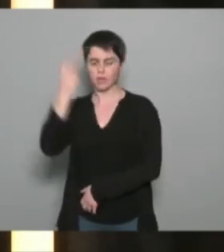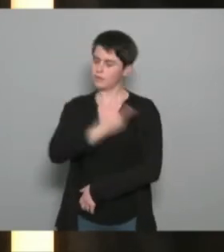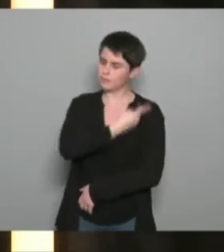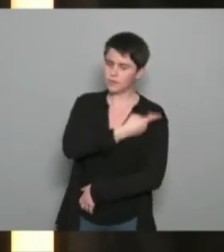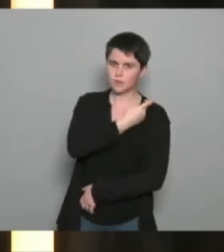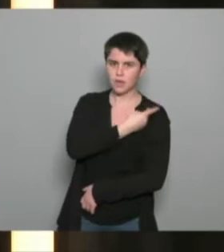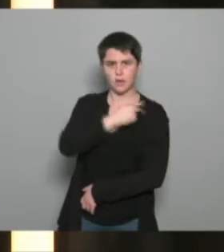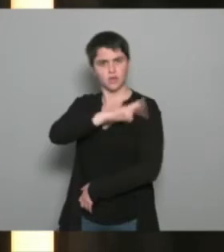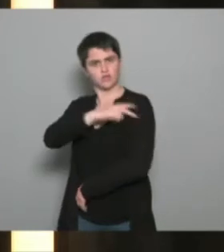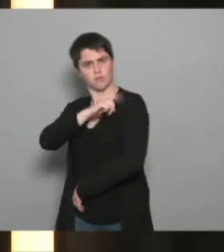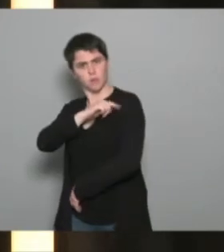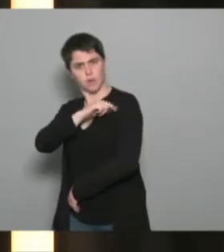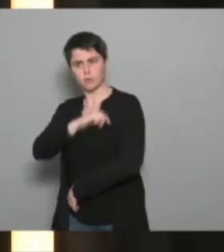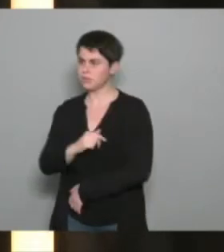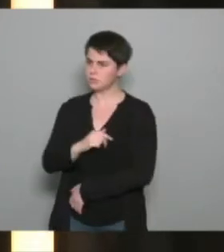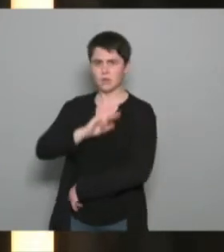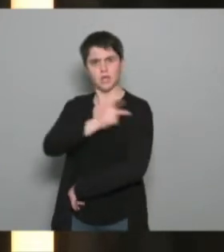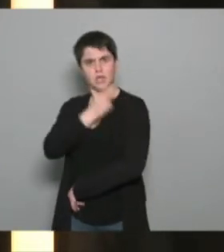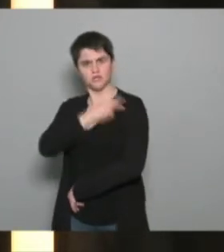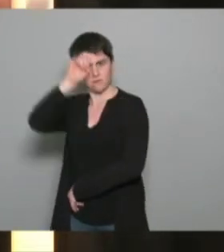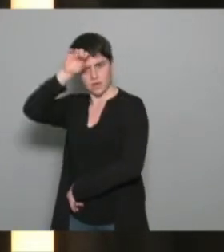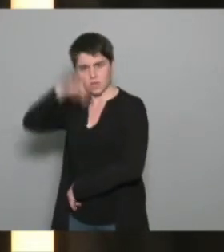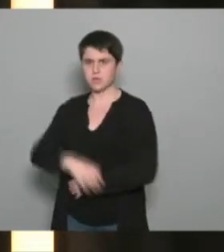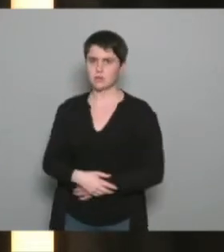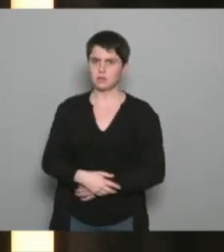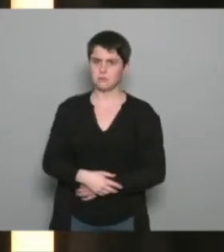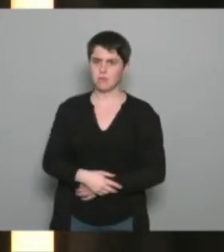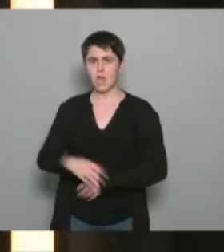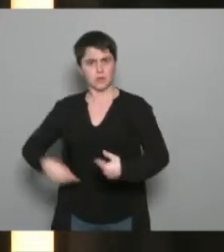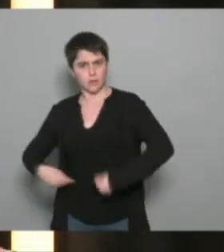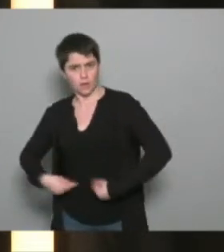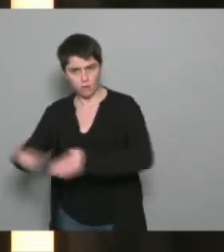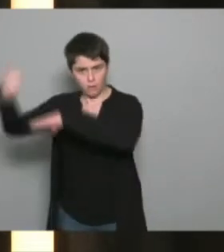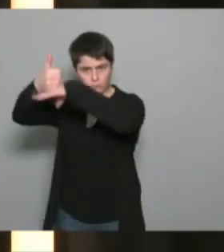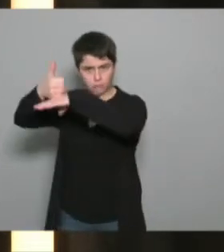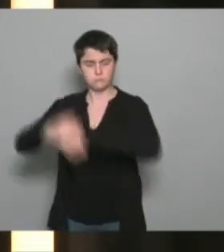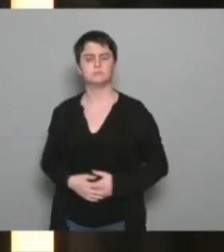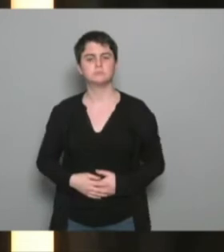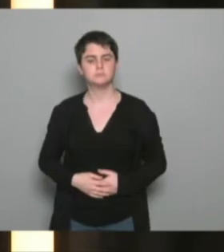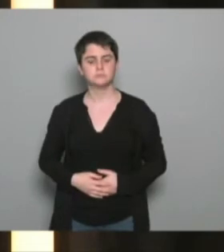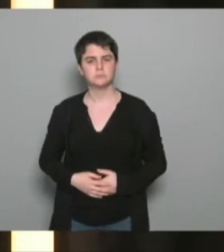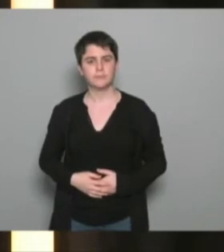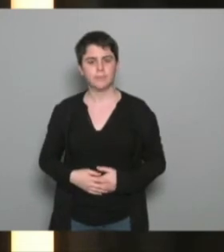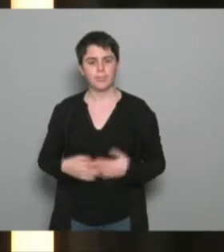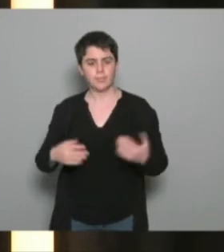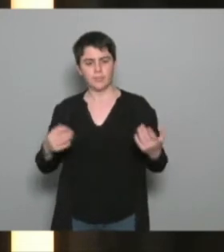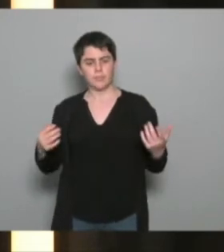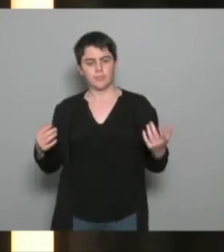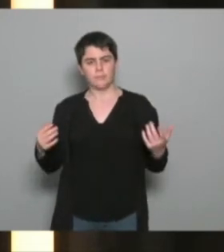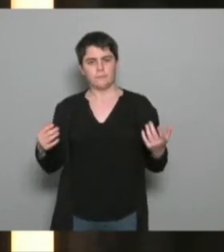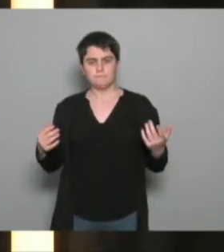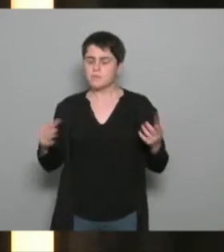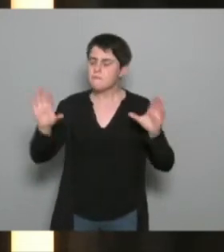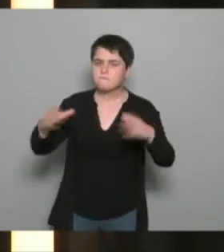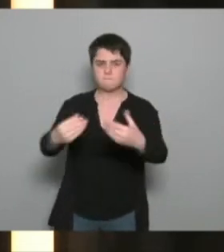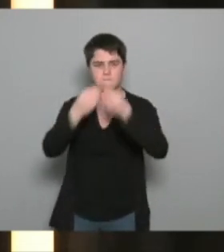de la police des principaux des voilà et donc voilà je pense que après la